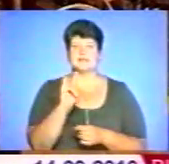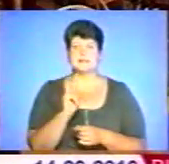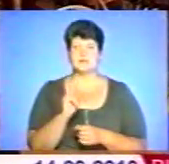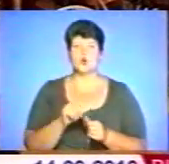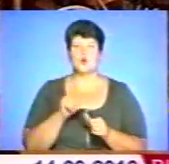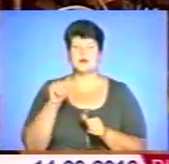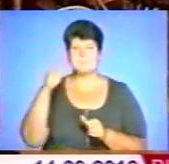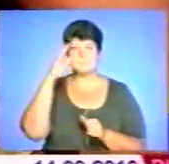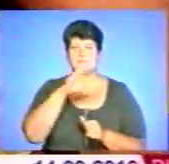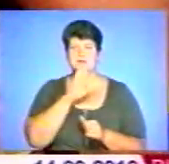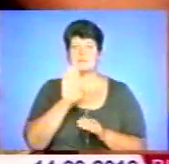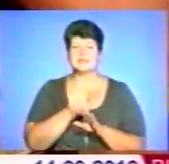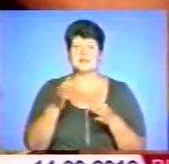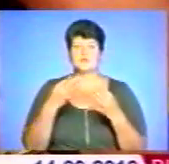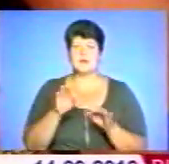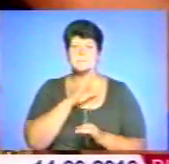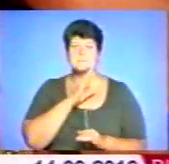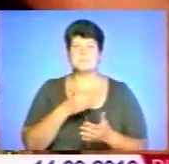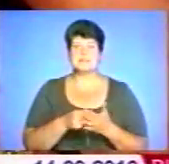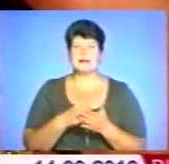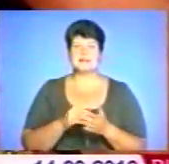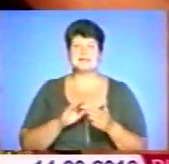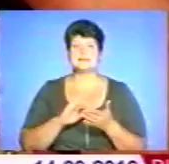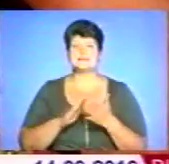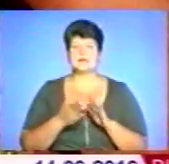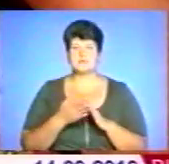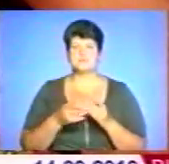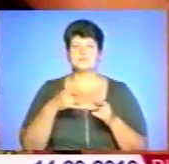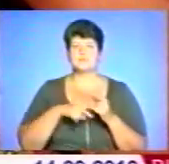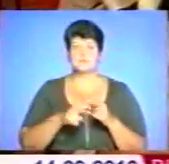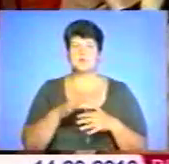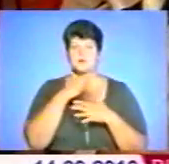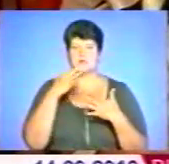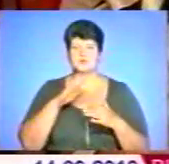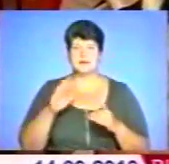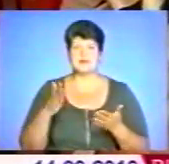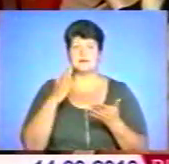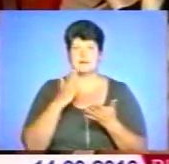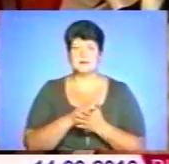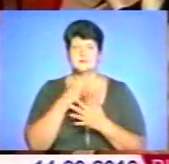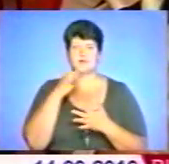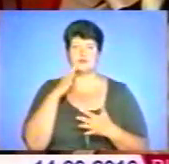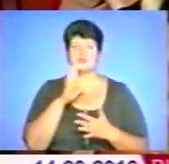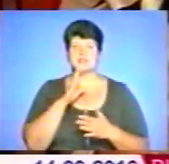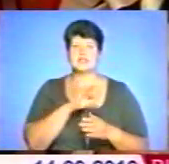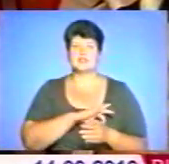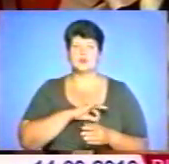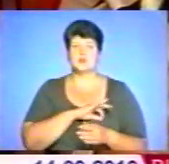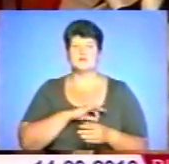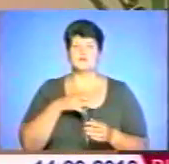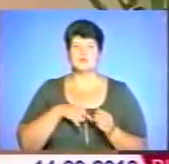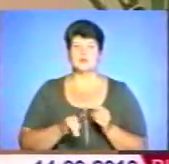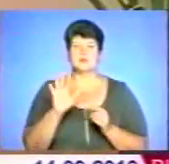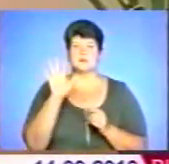Окремим батькам не дозволяє матеріальний стан народжувати багато дітей. Проте на Тернопільщині є чимали жінок, які народили і виховали п'ятеро і більше